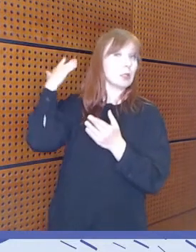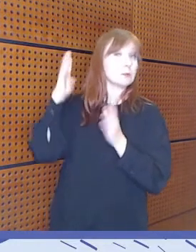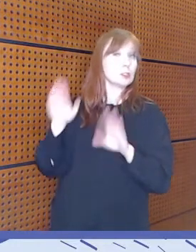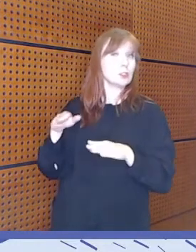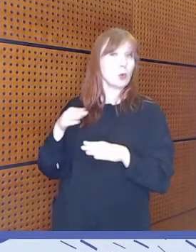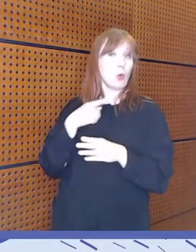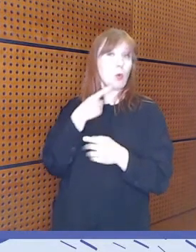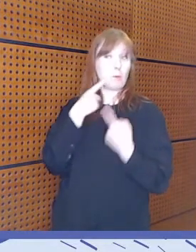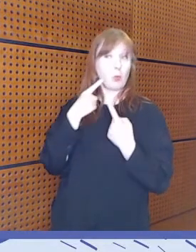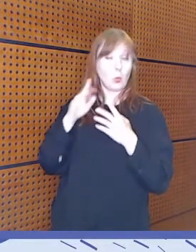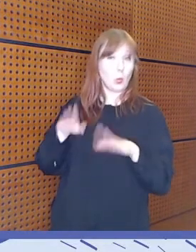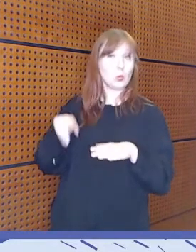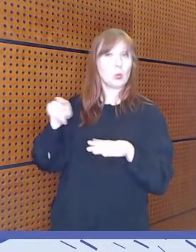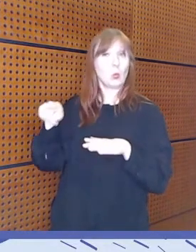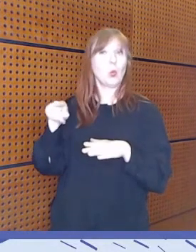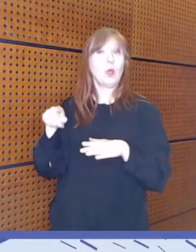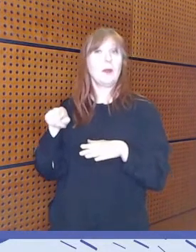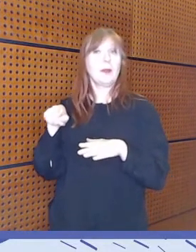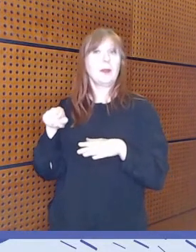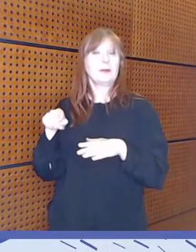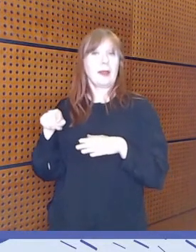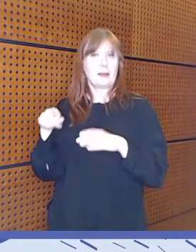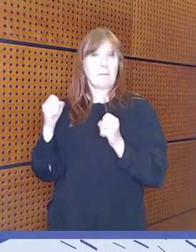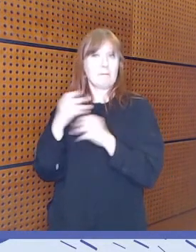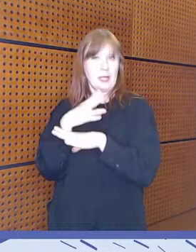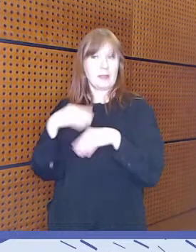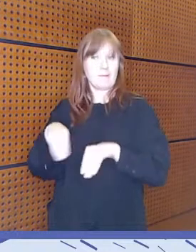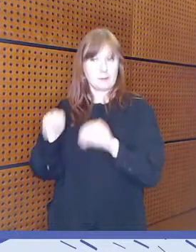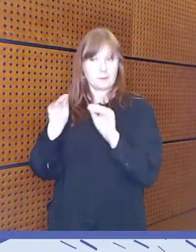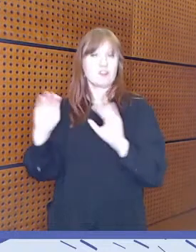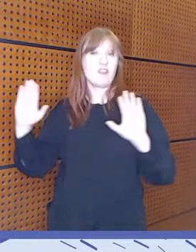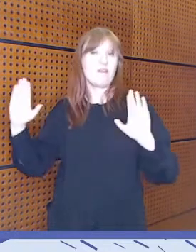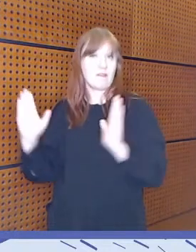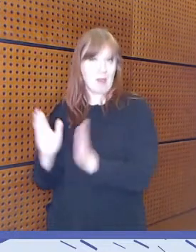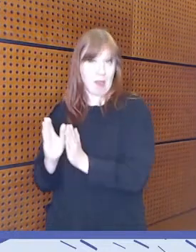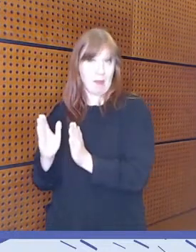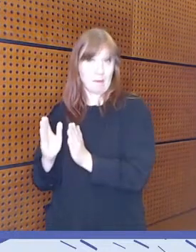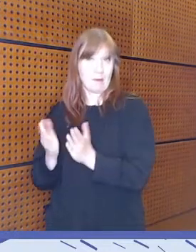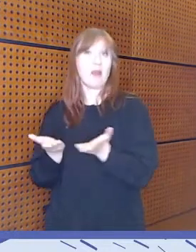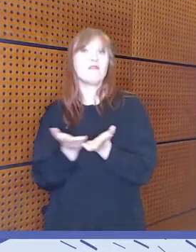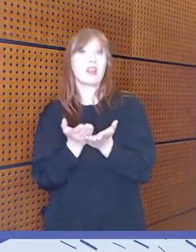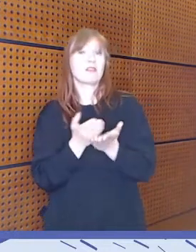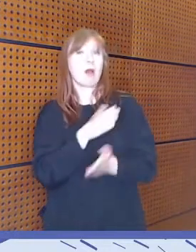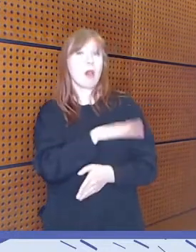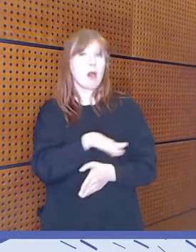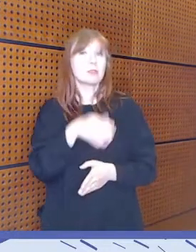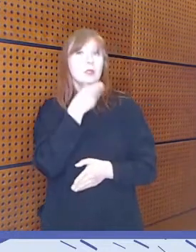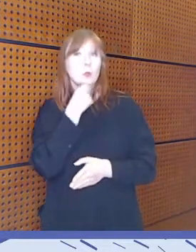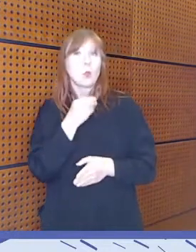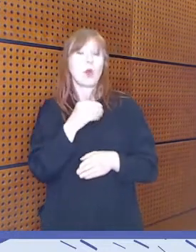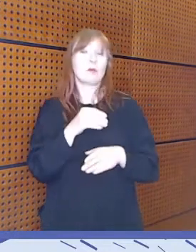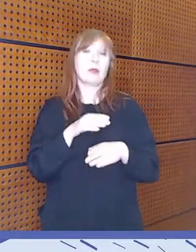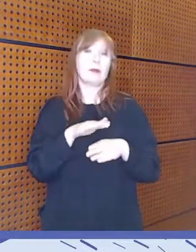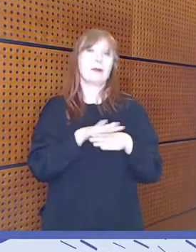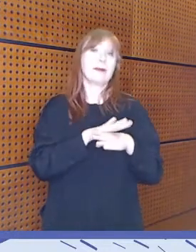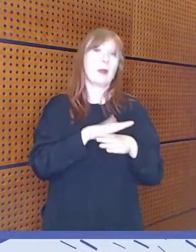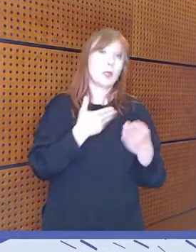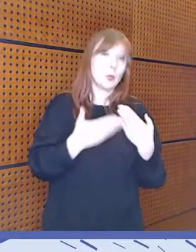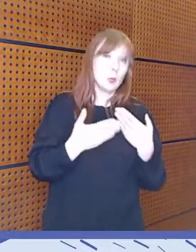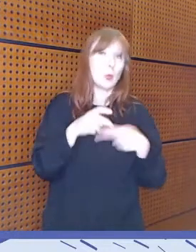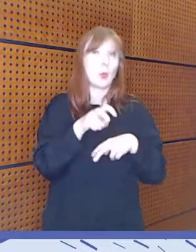sitä on määrällisesti vähemmän kuin esimerkiksi lasten ja nuorten vaikka käytännön työtä ja tutkimusta.